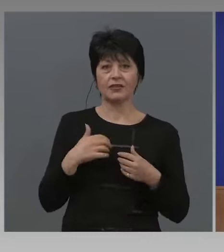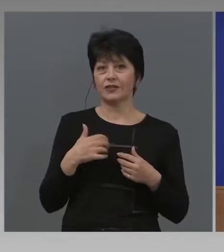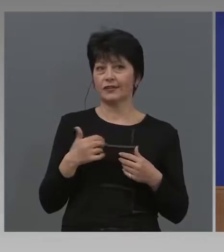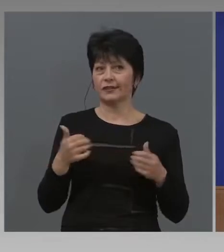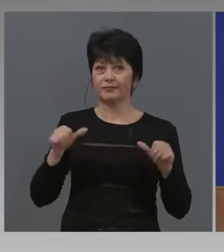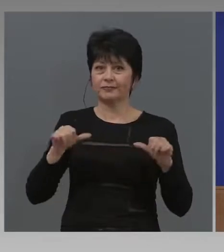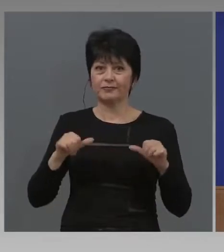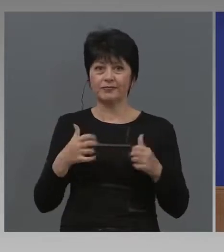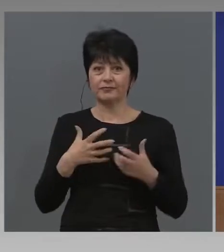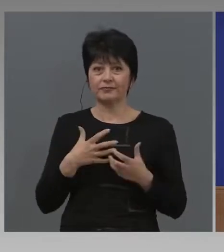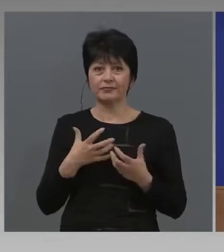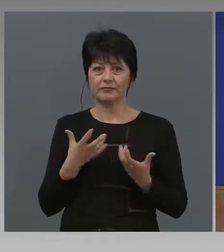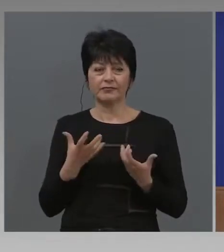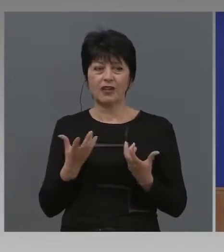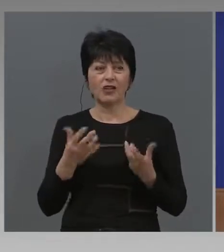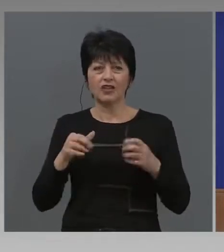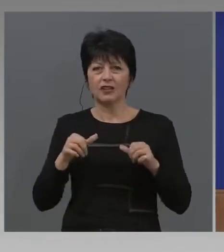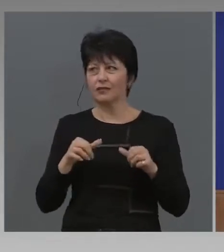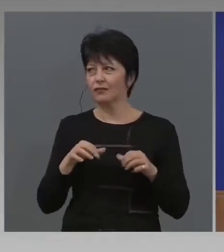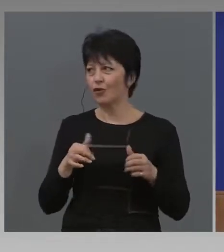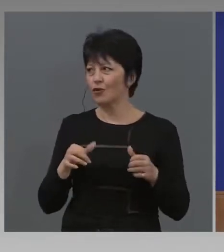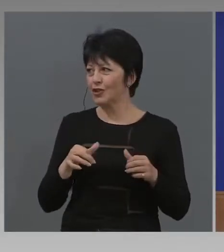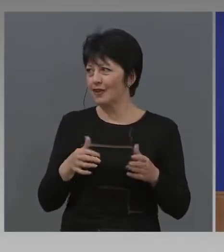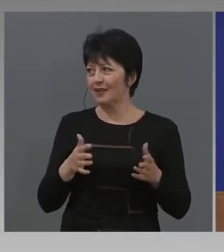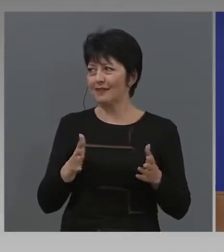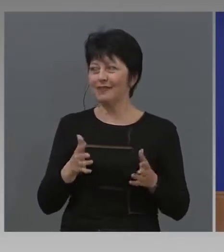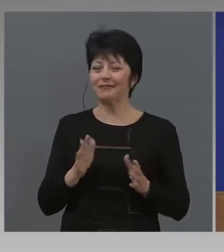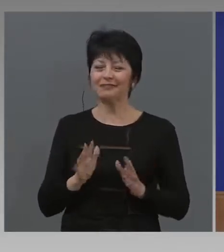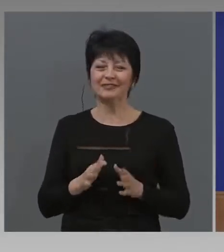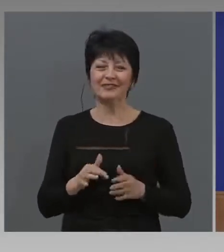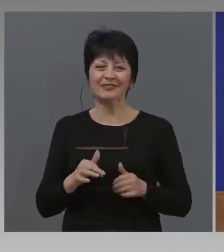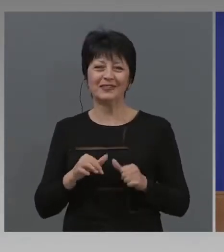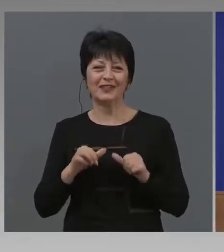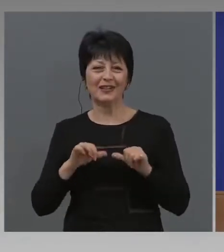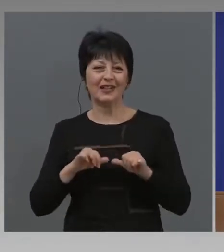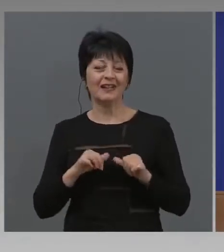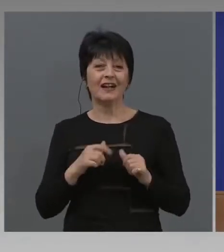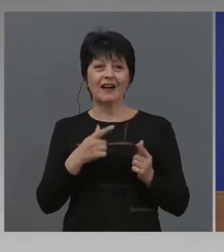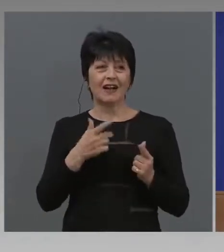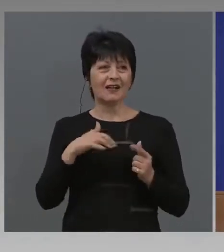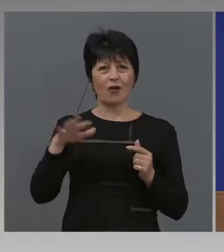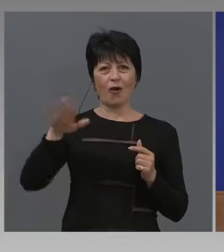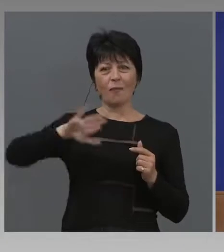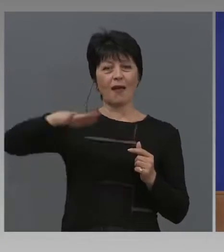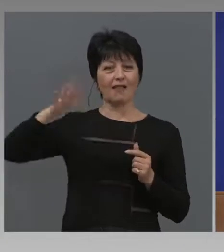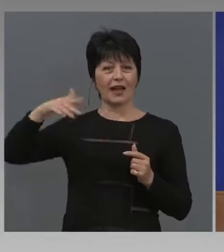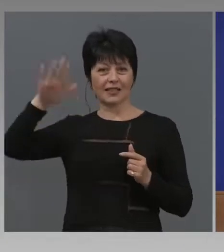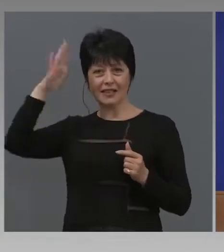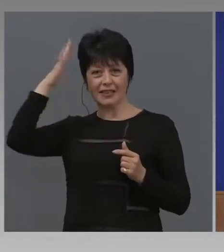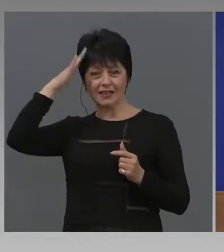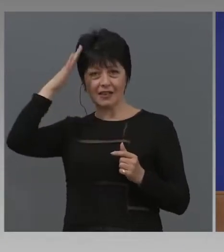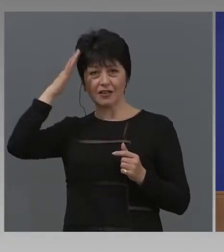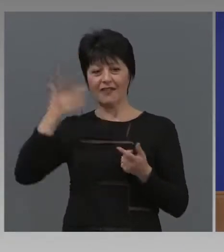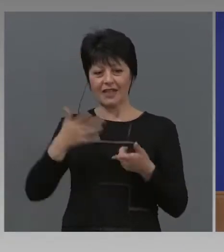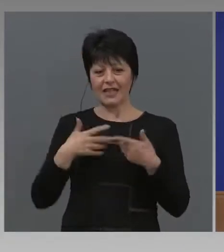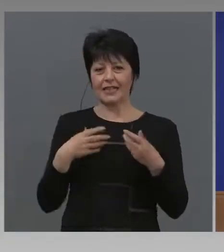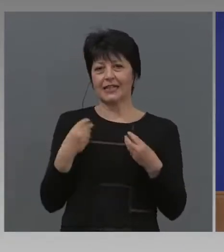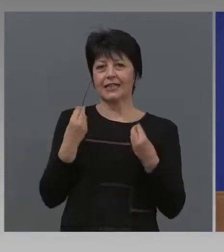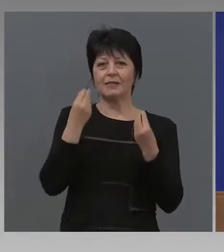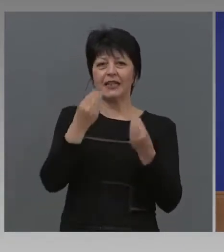И си го представете сега, че нас, приорък балканските държави, които са по-зле от нас, искат ние да дадеме гранто.